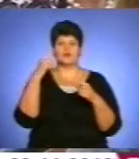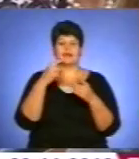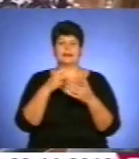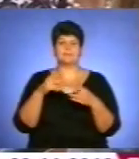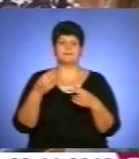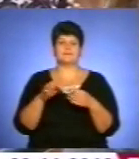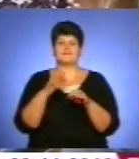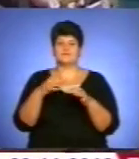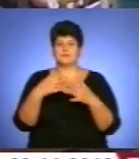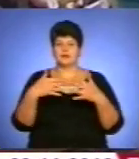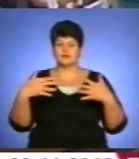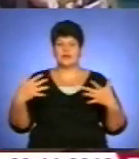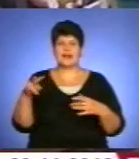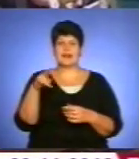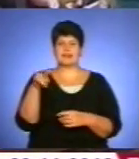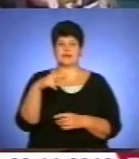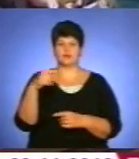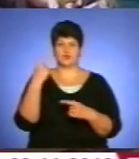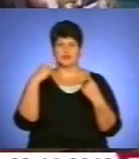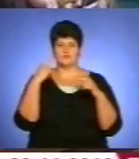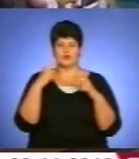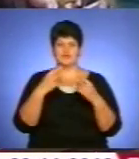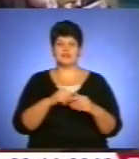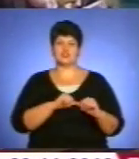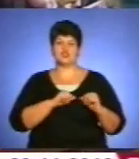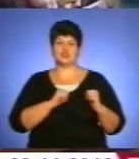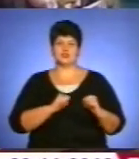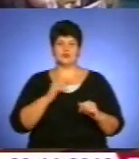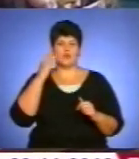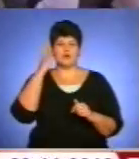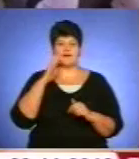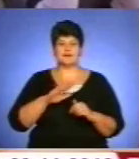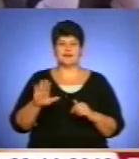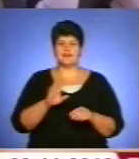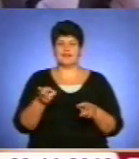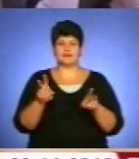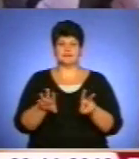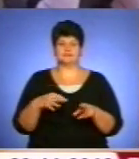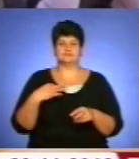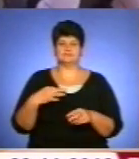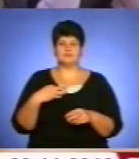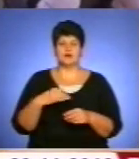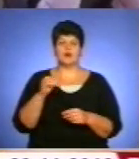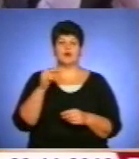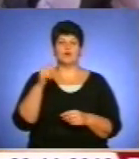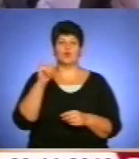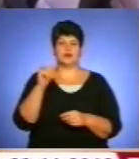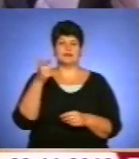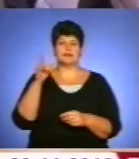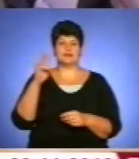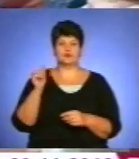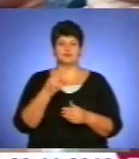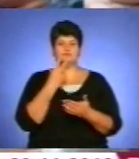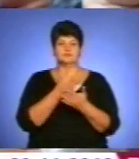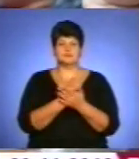-прикладного мистецтва, літературні твори. Щирість і уява дітей не залишають байдужими. Ось яким Уляна Гнатюк уявляє ідеальний